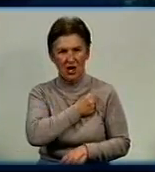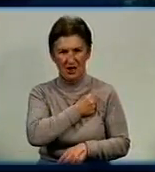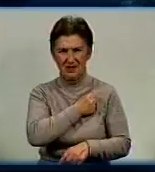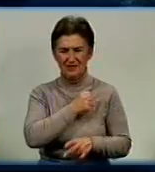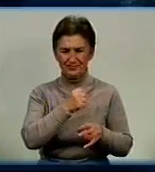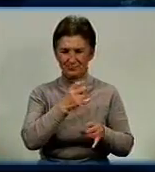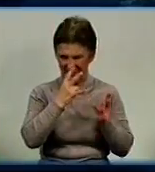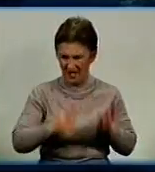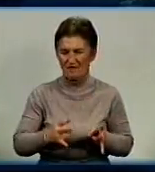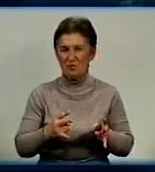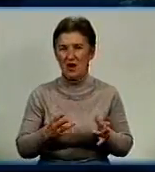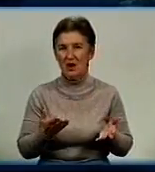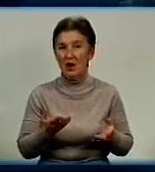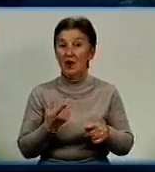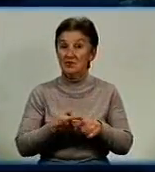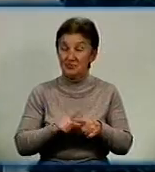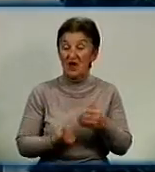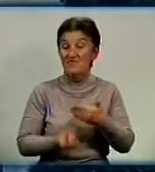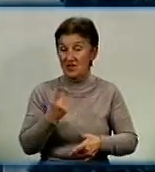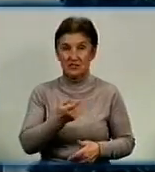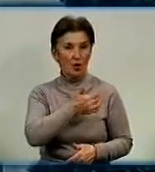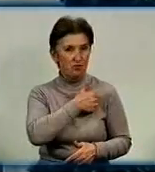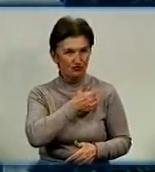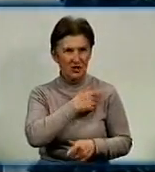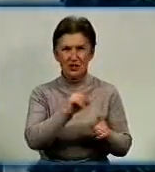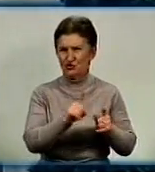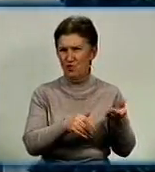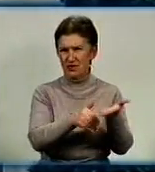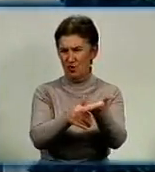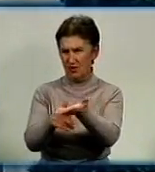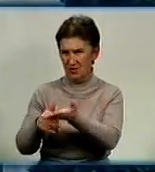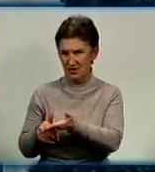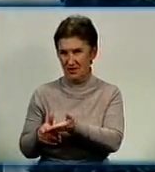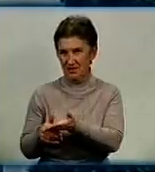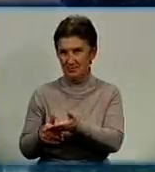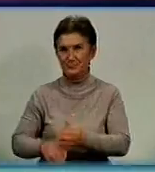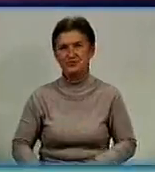і виникло це бажання для того, щоб допомогти їм реабілітуватися. Дякую!